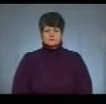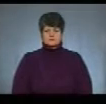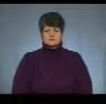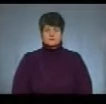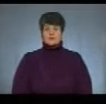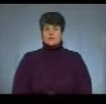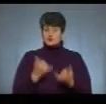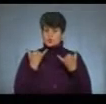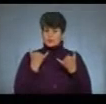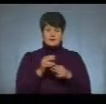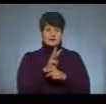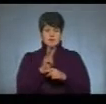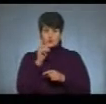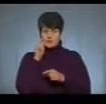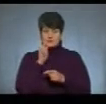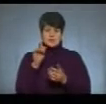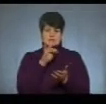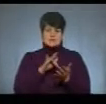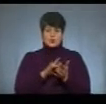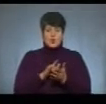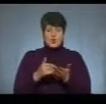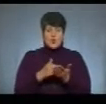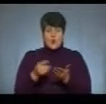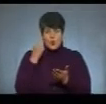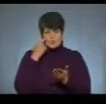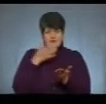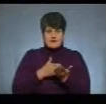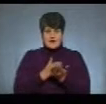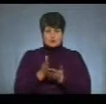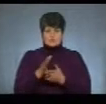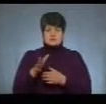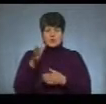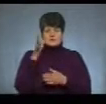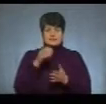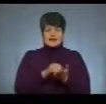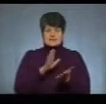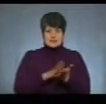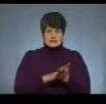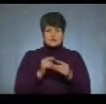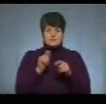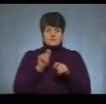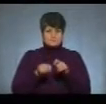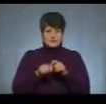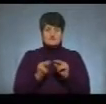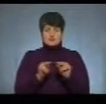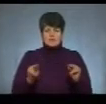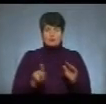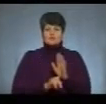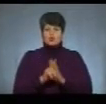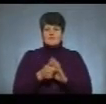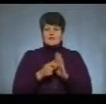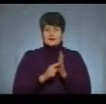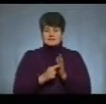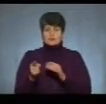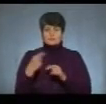Сьогодні на сайті Українського центру оцінювання якості освіти для реєстрації на сертифікацію вчителів початкових класів від Тернопільської